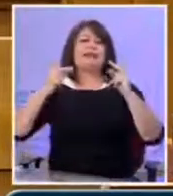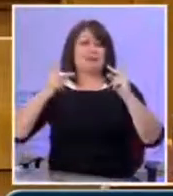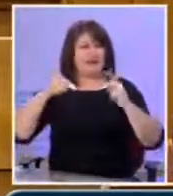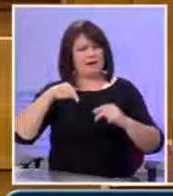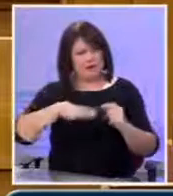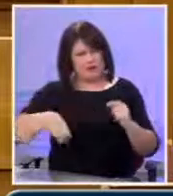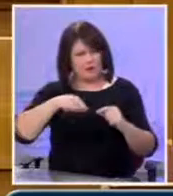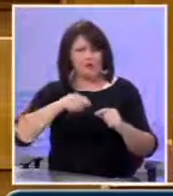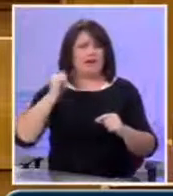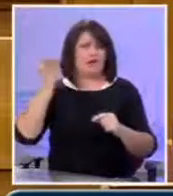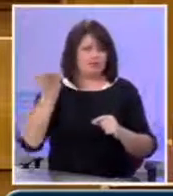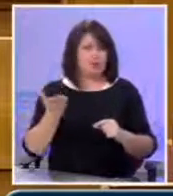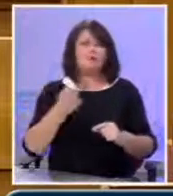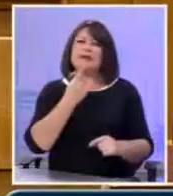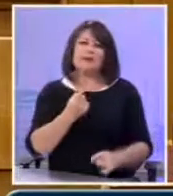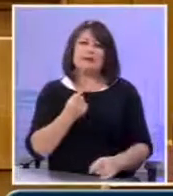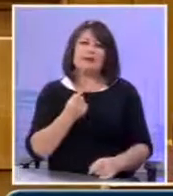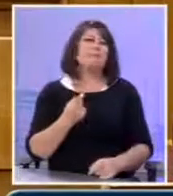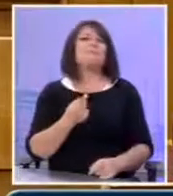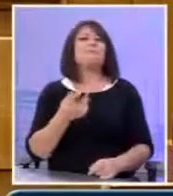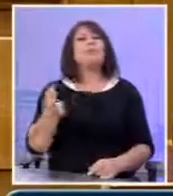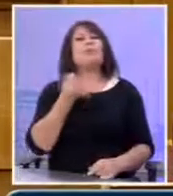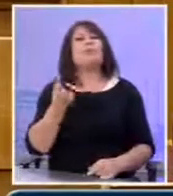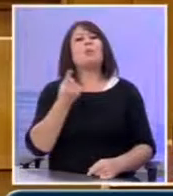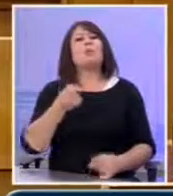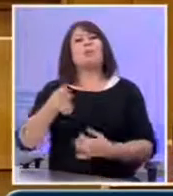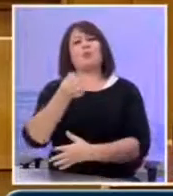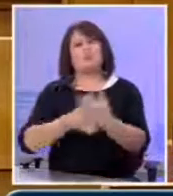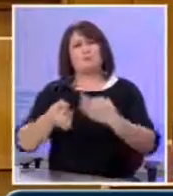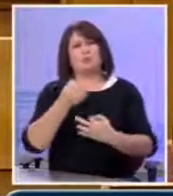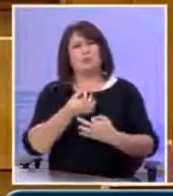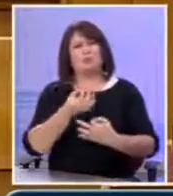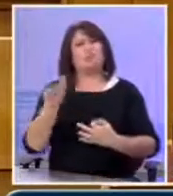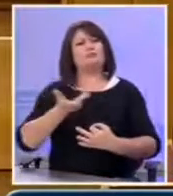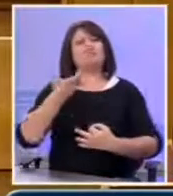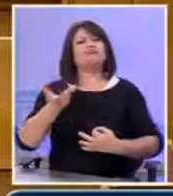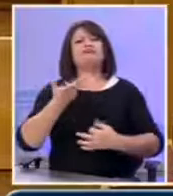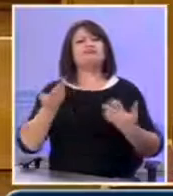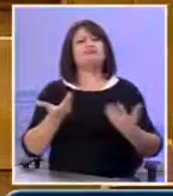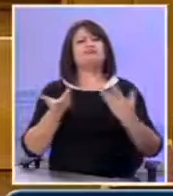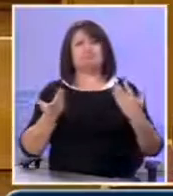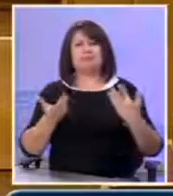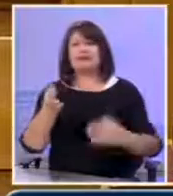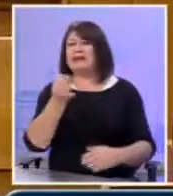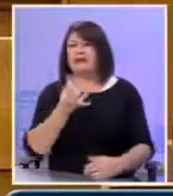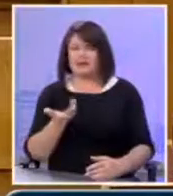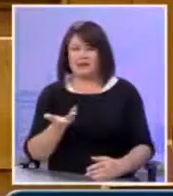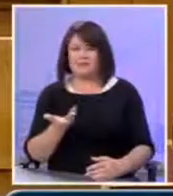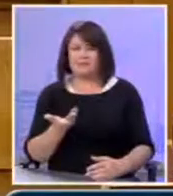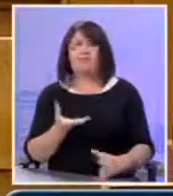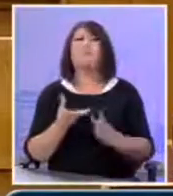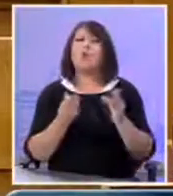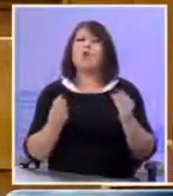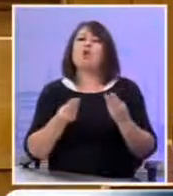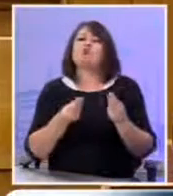και εκτός κοινοβουλίου χρησιμοποιούν μια κλασική λίγο πολύ ρητορική και όχι μόνο ρητορική και πολλά